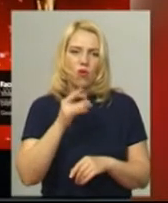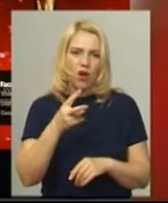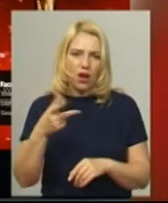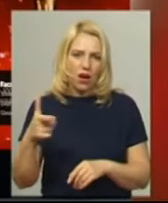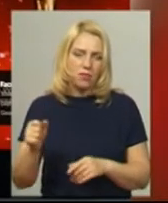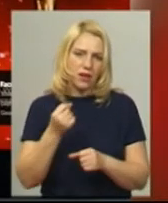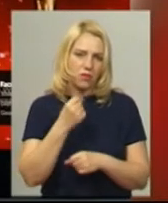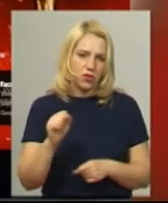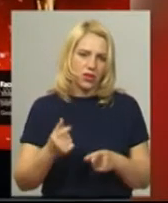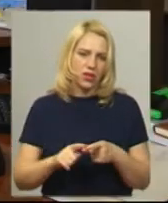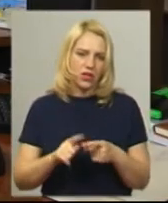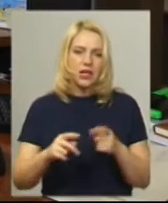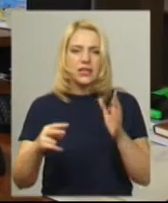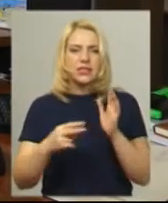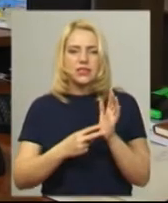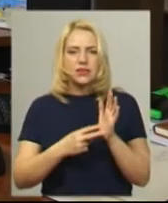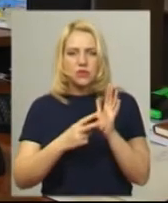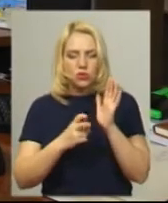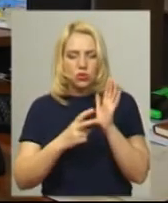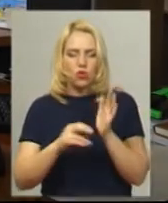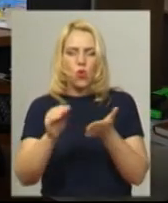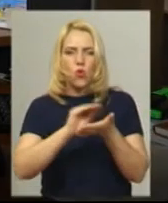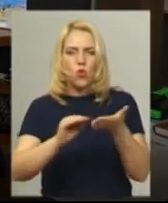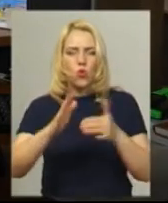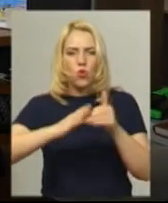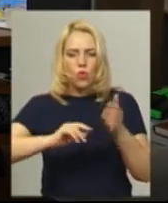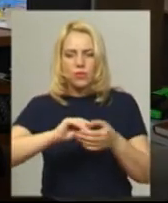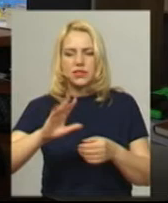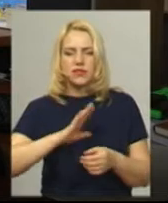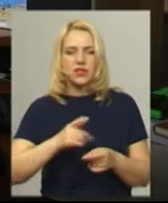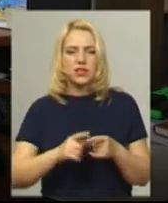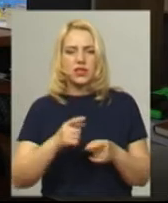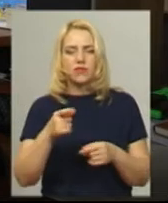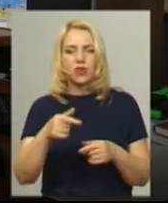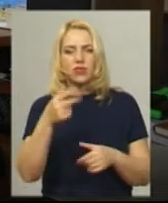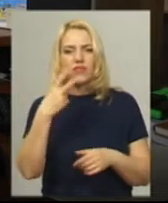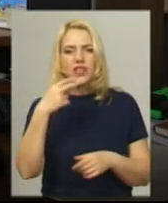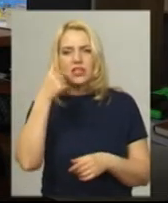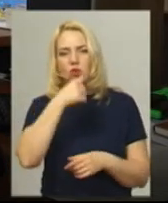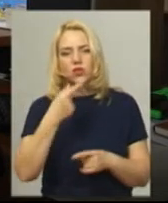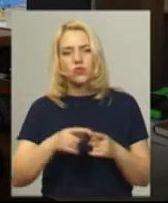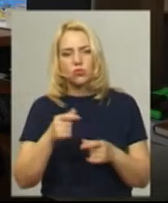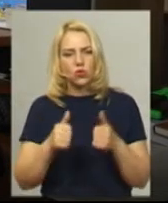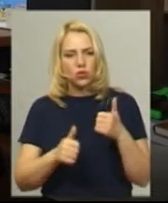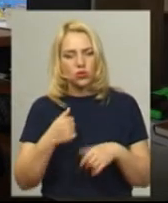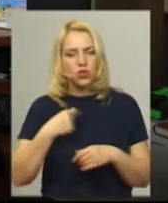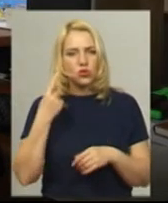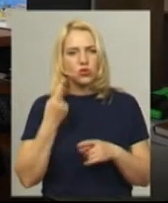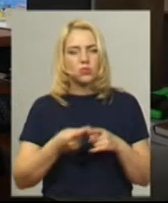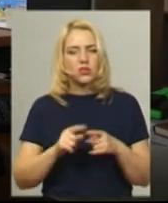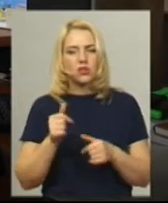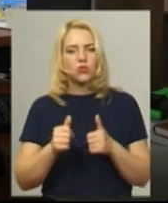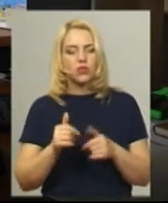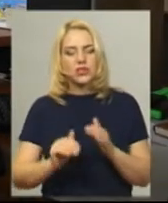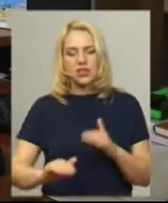тисячі рокописів семи країн світу. Це міжнародний конкурс, йому вже 20 років. Я чула про нього з дитинства,